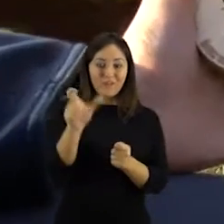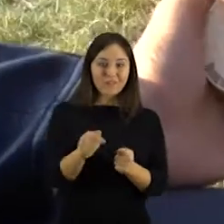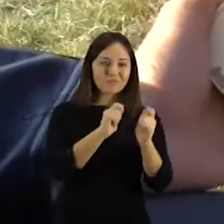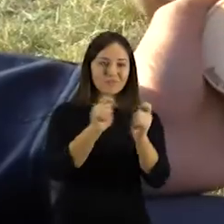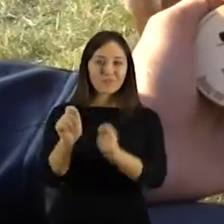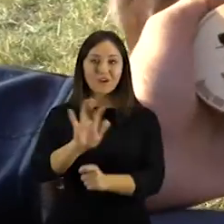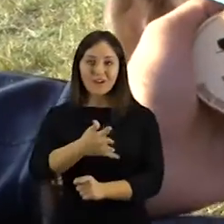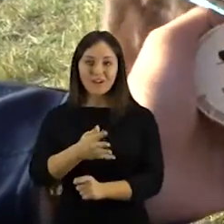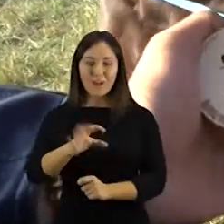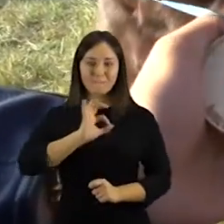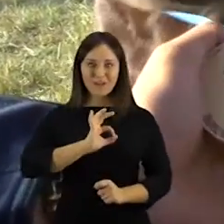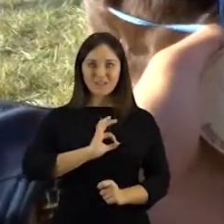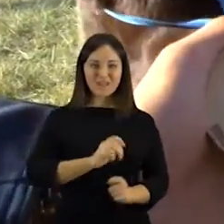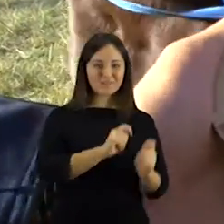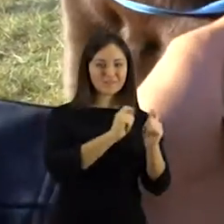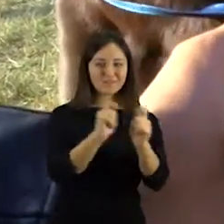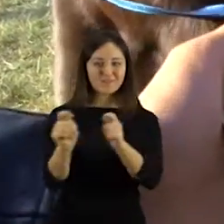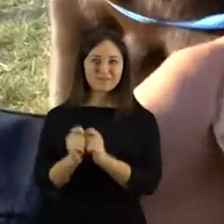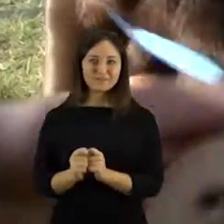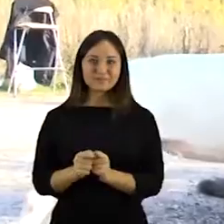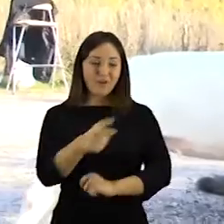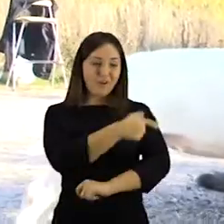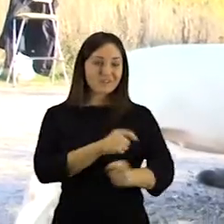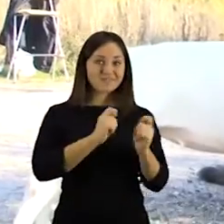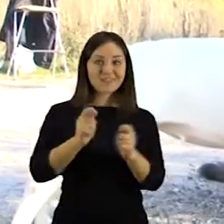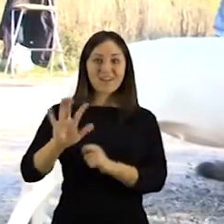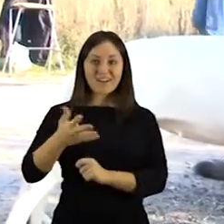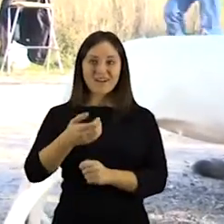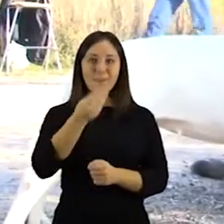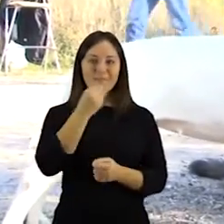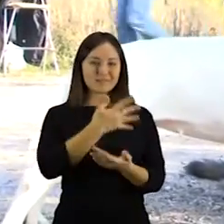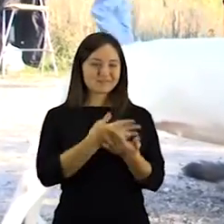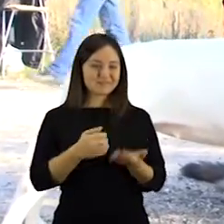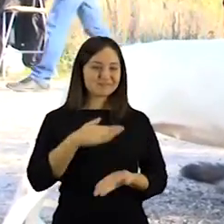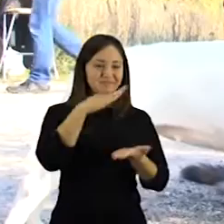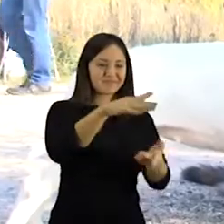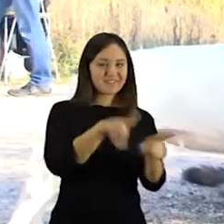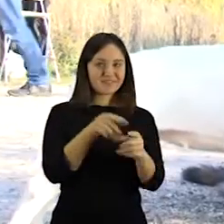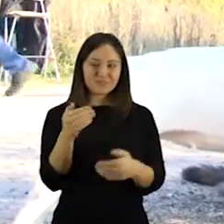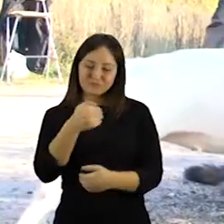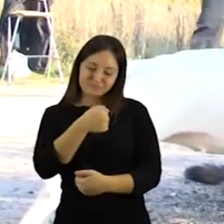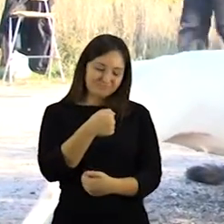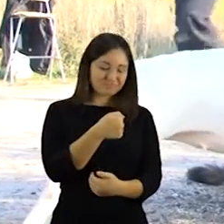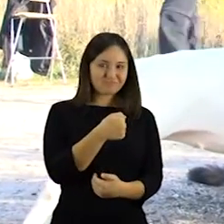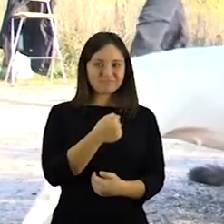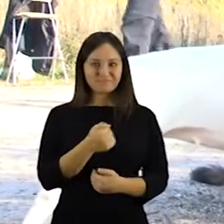Iš organizatorių gavo po medalį, o iš šeimininkų po milžinišką porciją skanėstų ir glamonių.